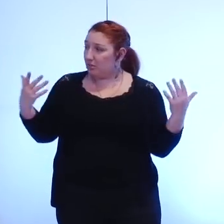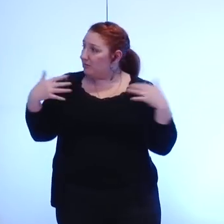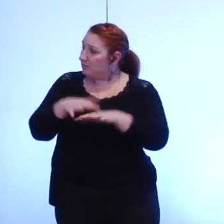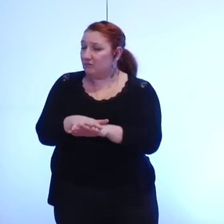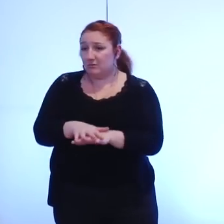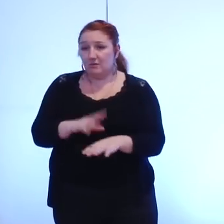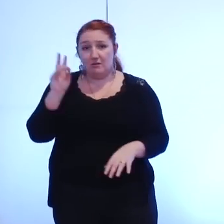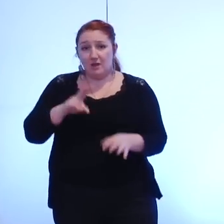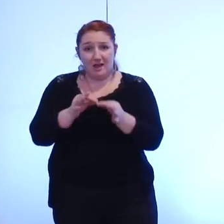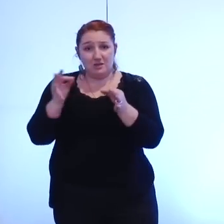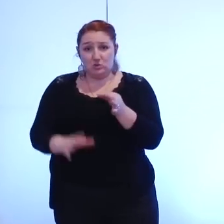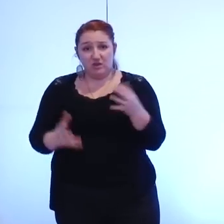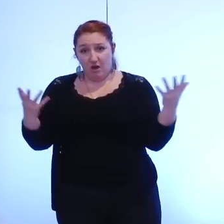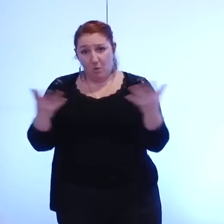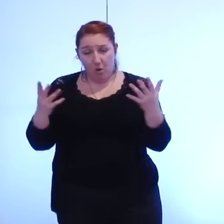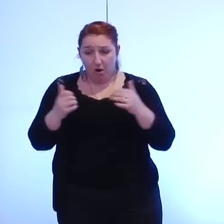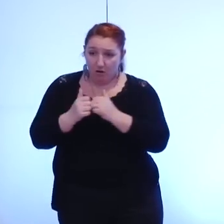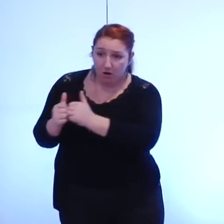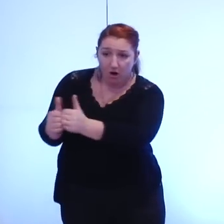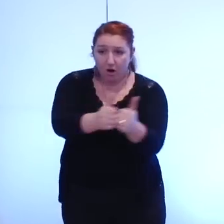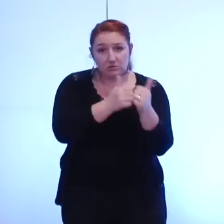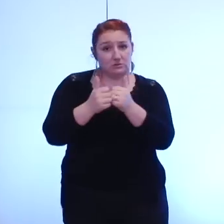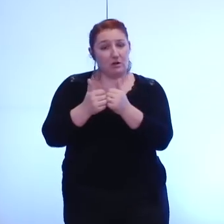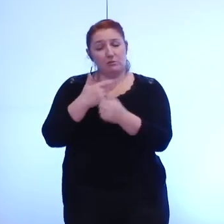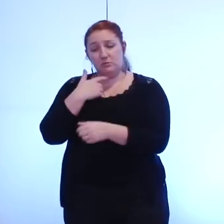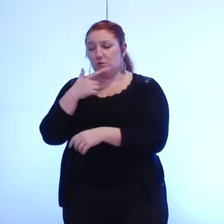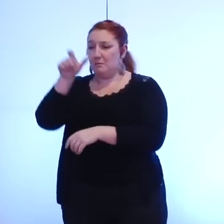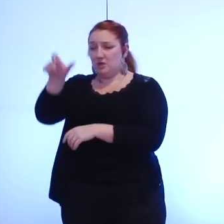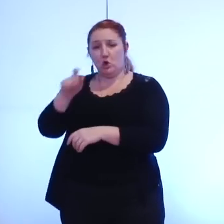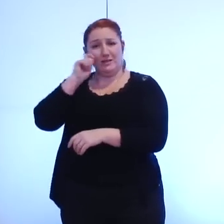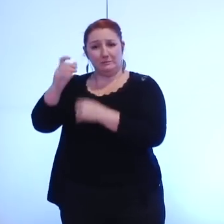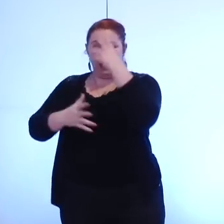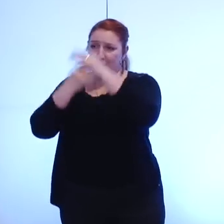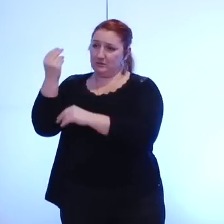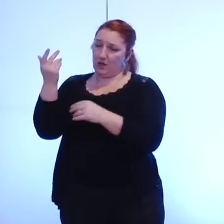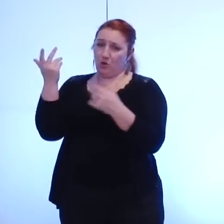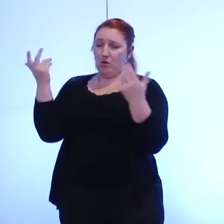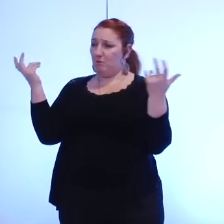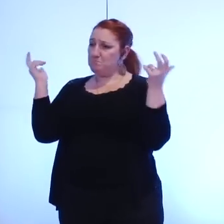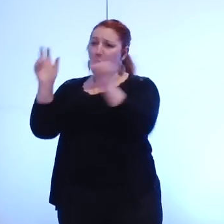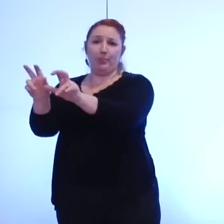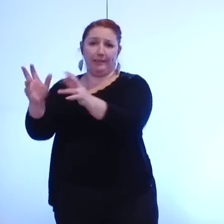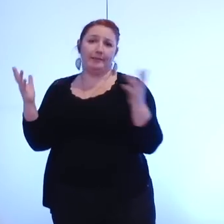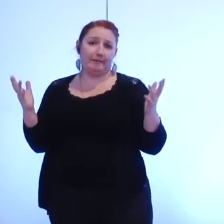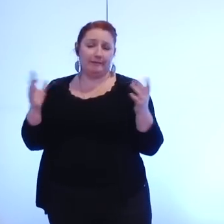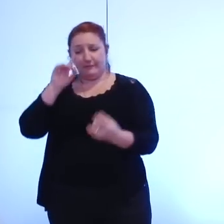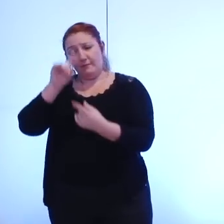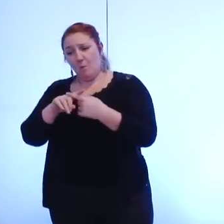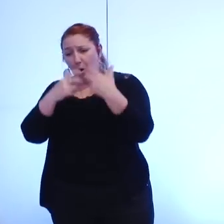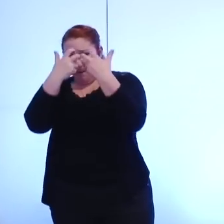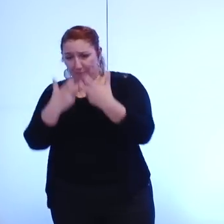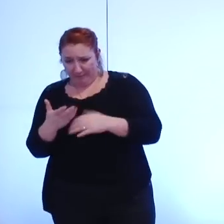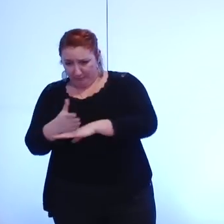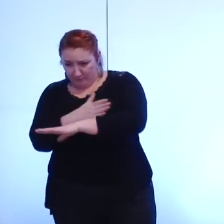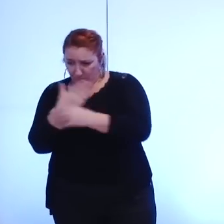'avoir de mandater ensemble un expert extérieur pour évaluer les prix de cession